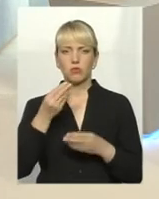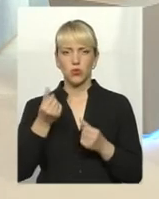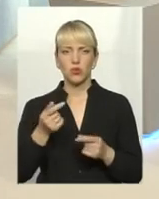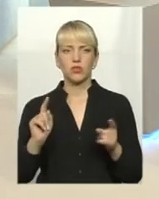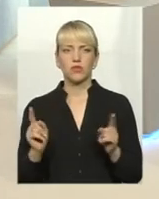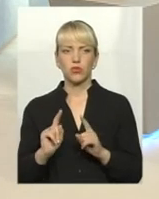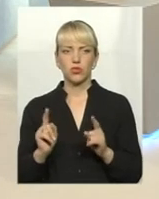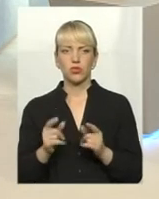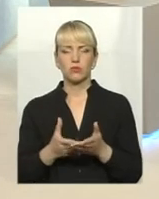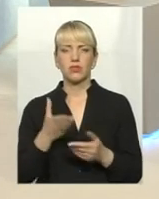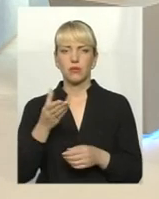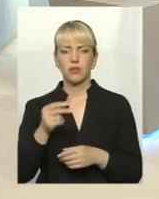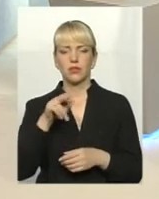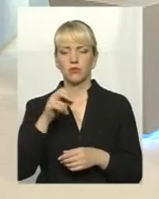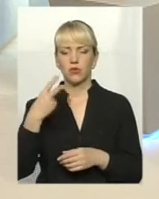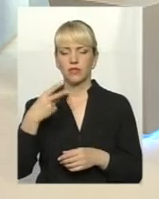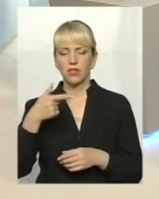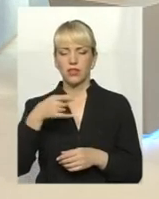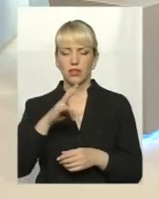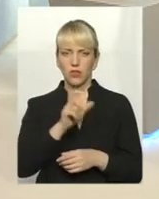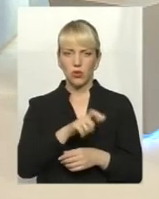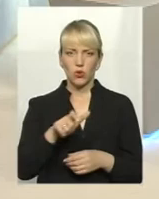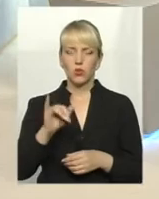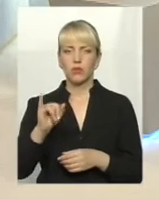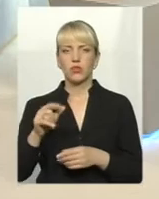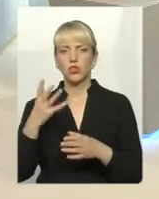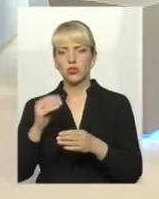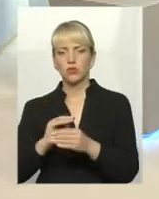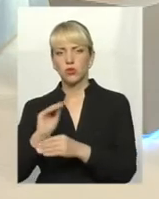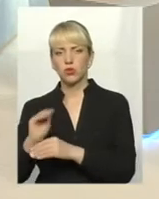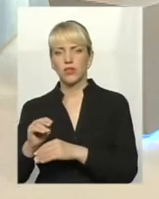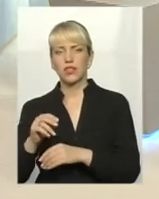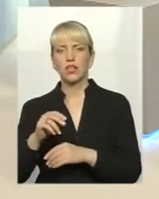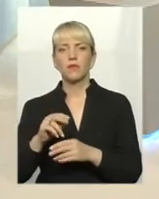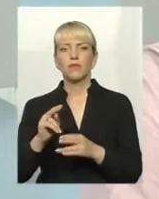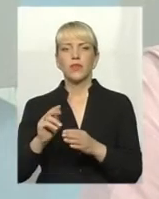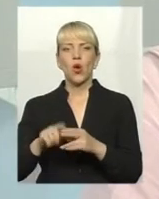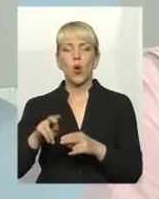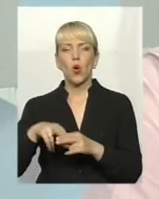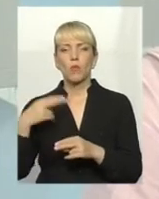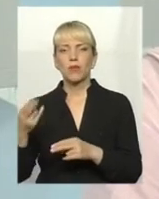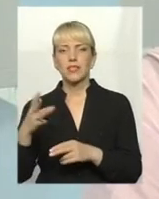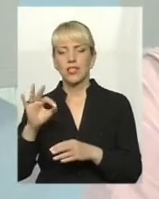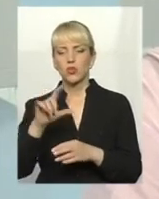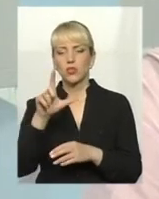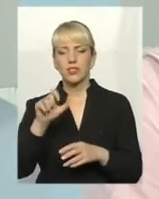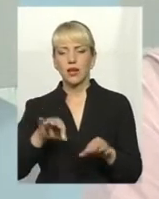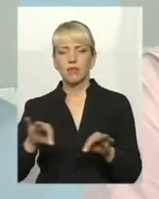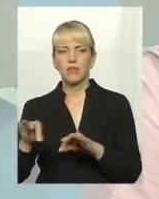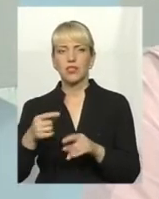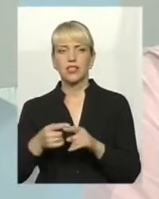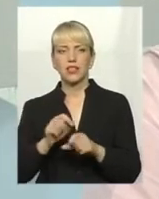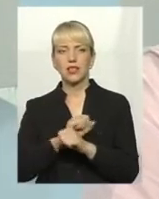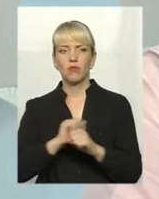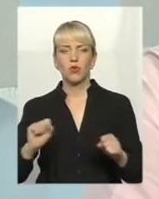щоб їх заплатити по 20 гривень людям, і щоб зробити ще компенсацію за перевезення. Але не можна так, тому що це